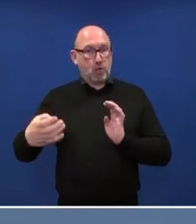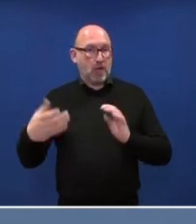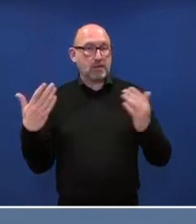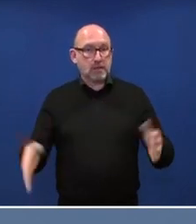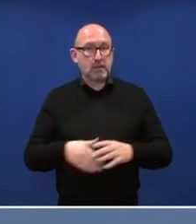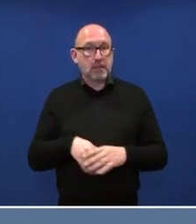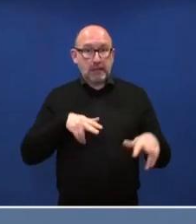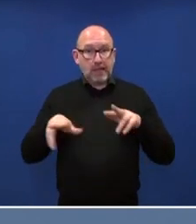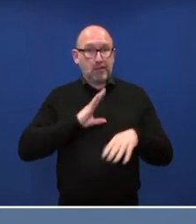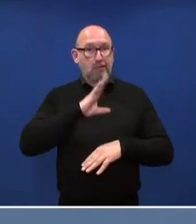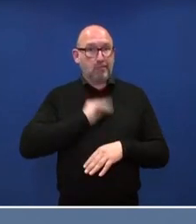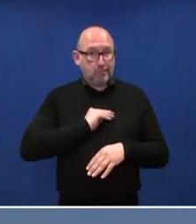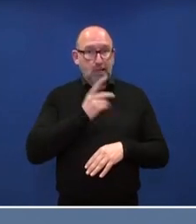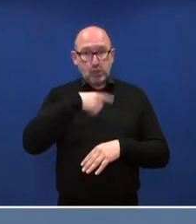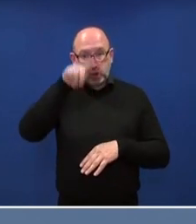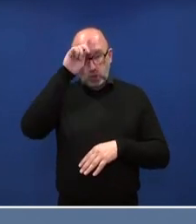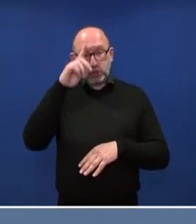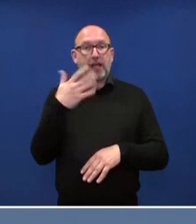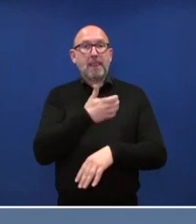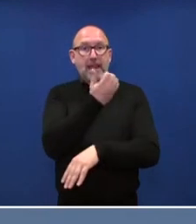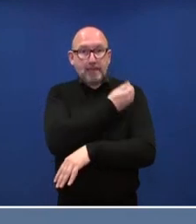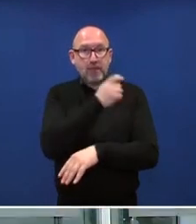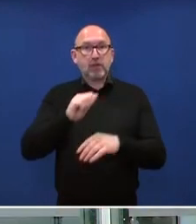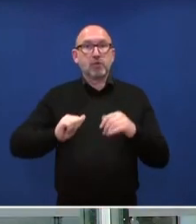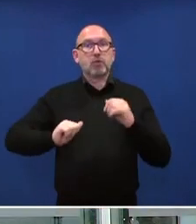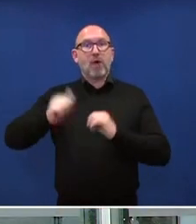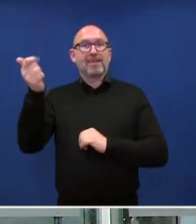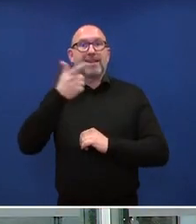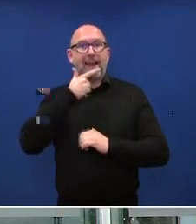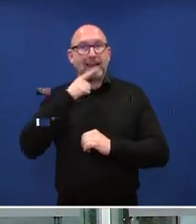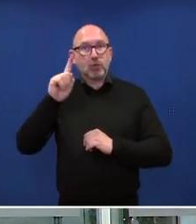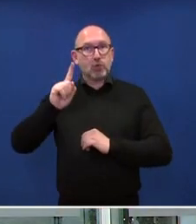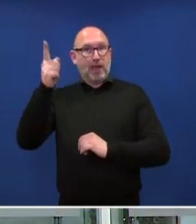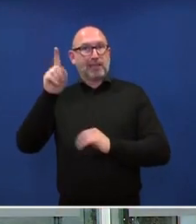enttäuscht, dass der deutsche Impfstoff jetzt zunächst in Großbritannien angewandt wird?